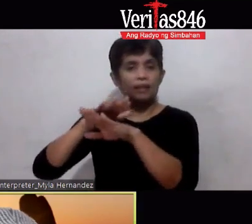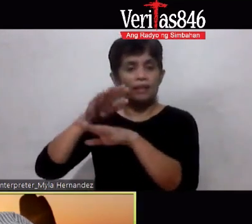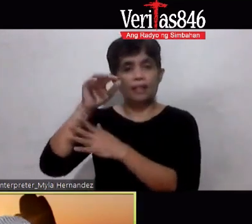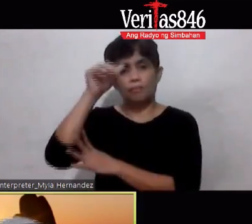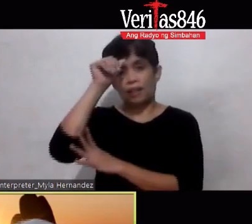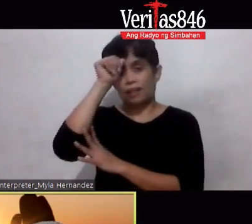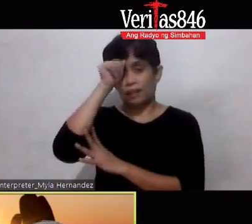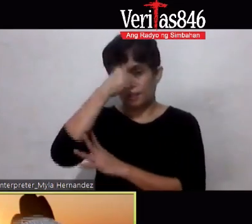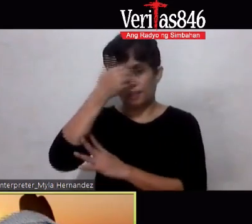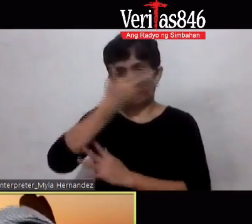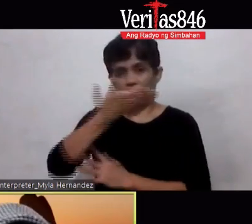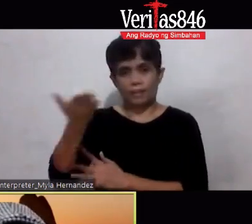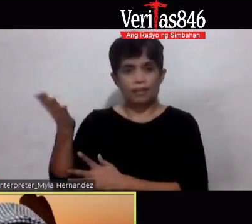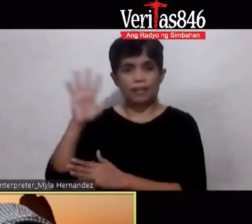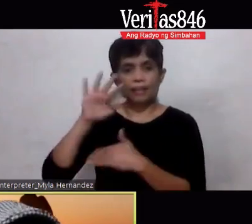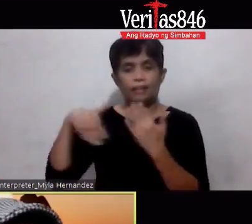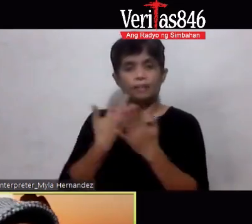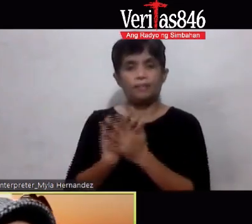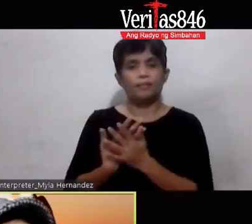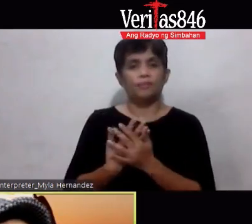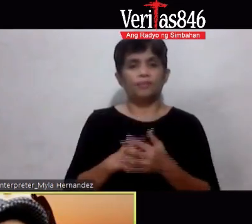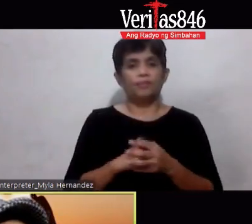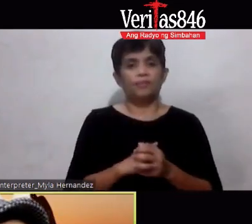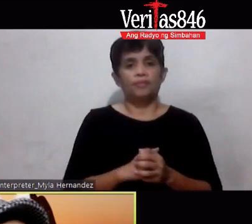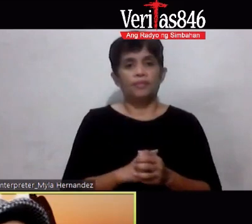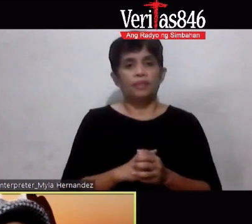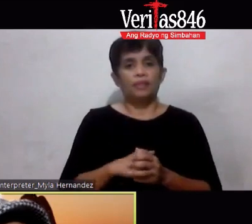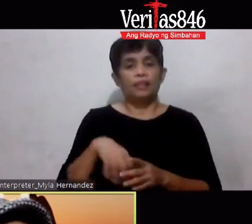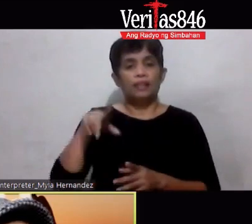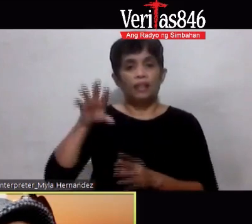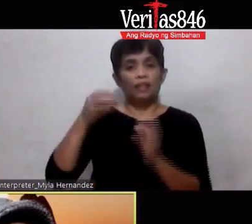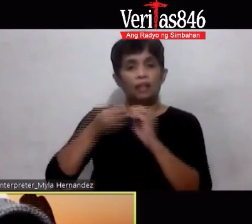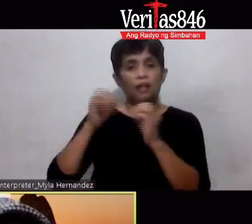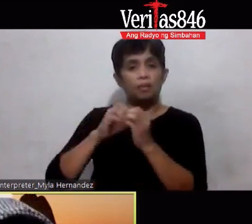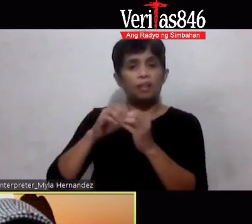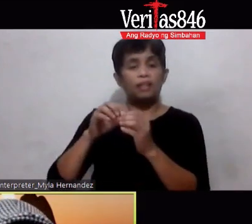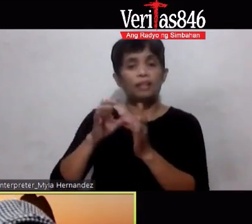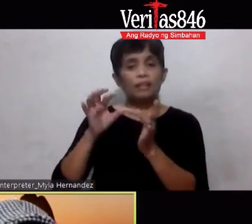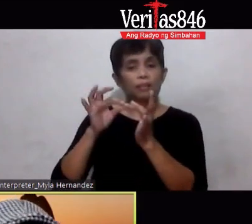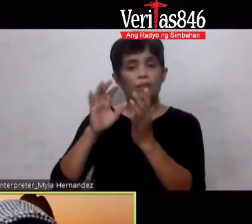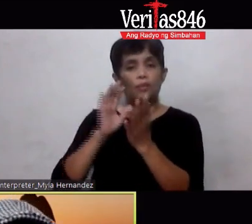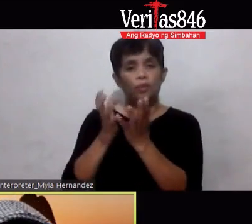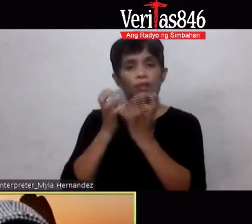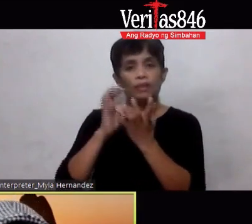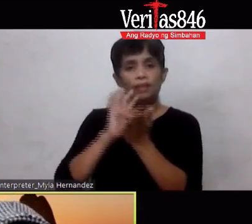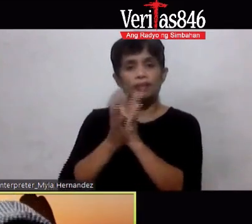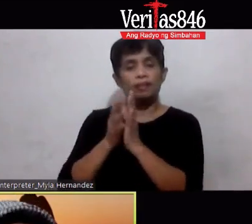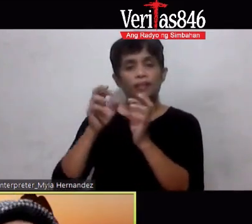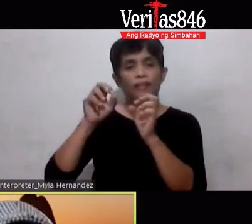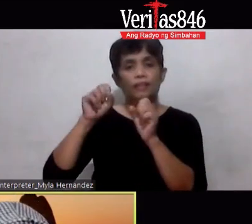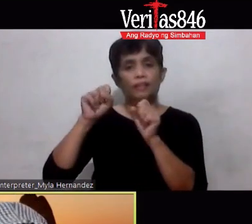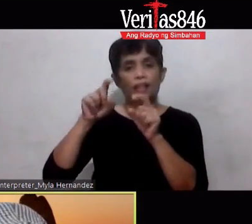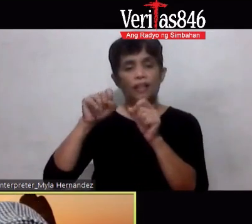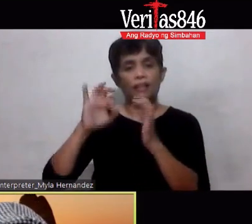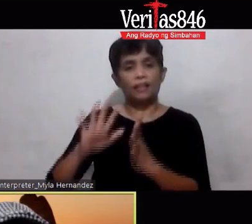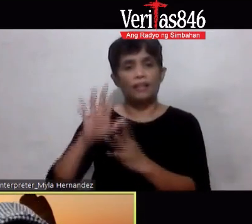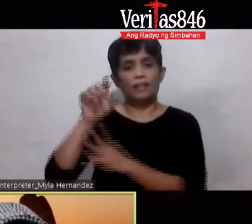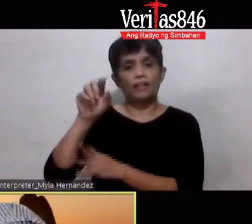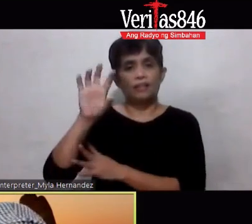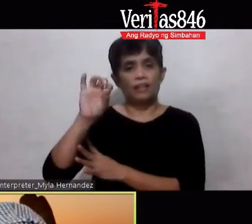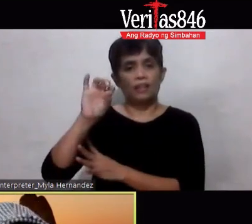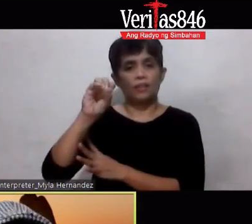Brother Eng Ang number po ni Brother Benson lalong-lalong na sa mga gusto maging reseller 0918 89